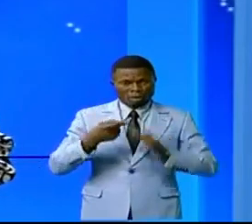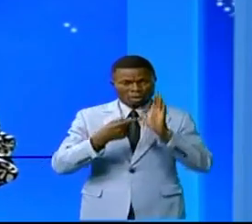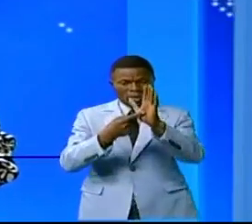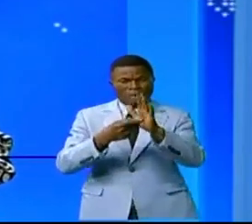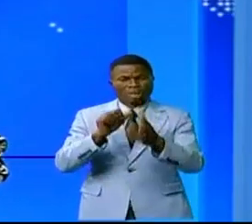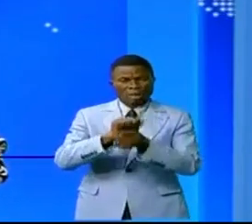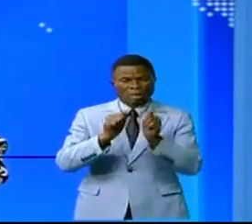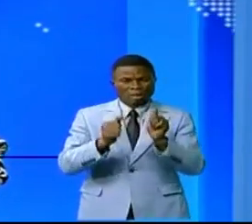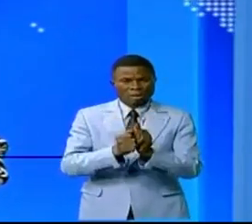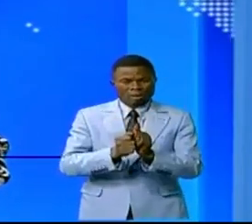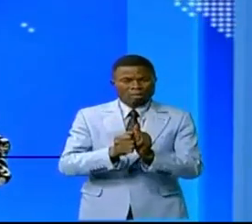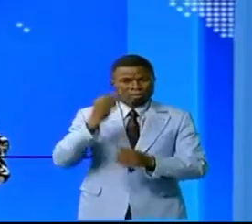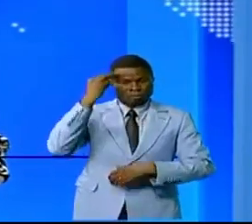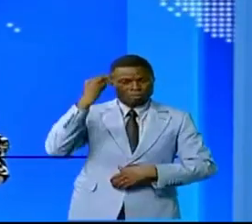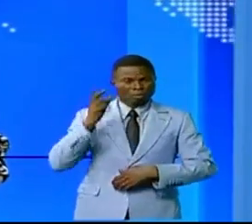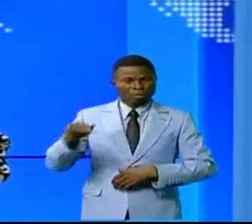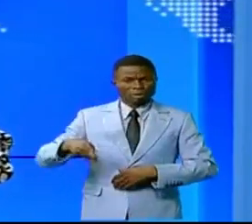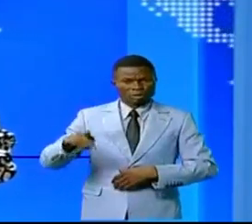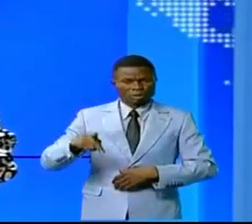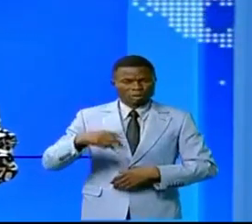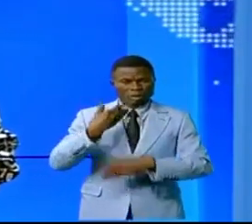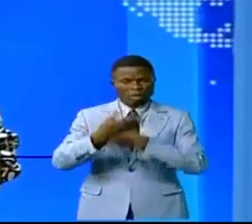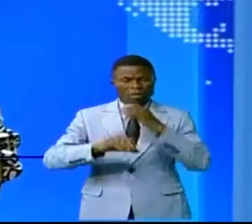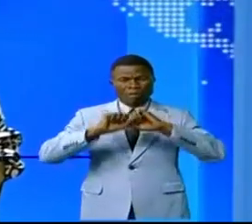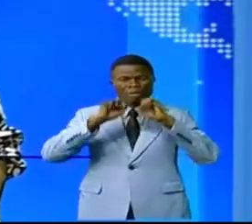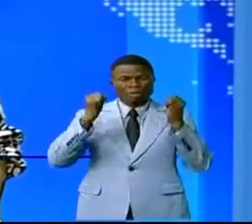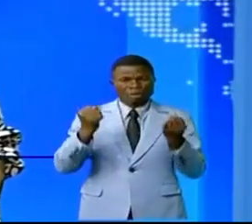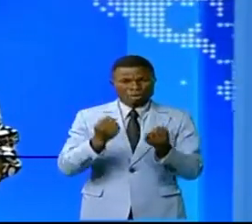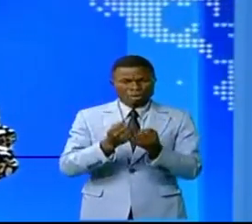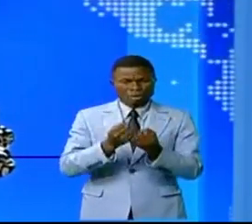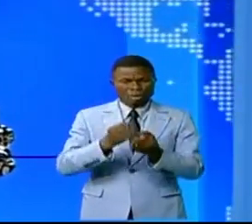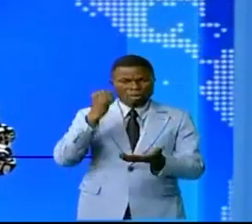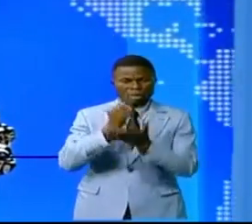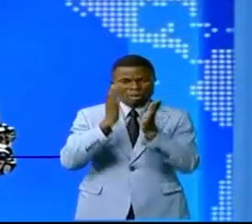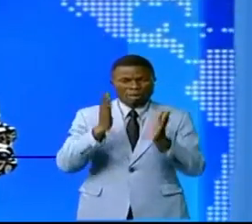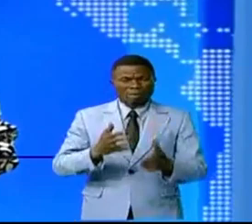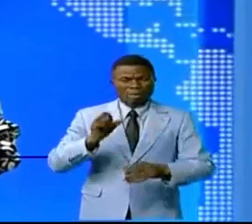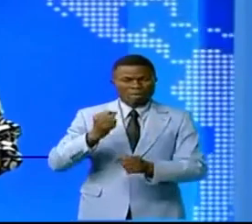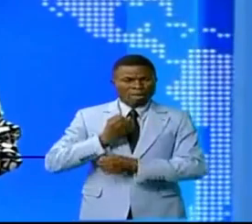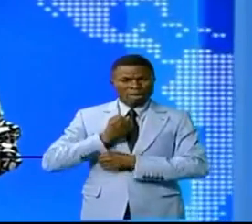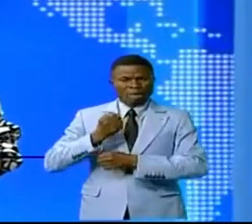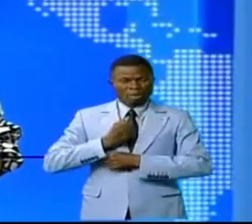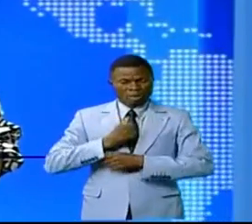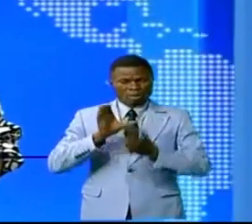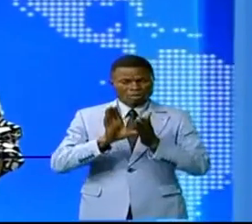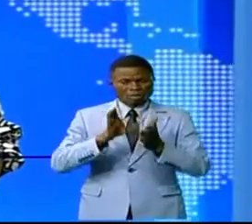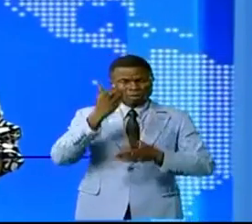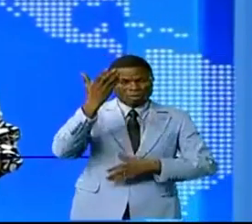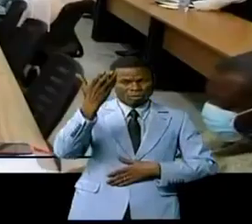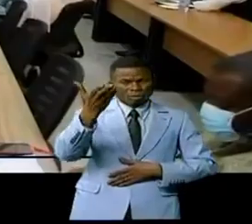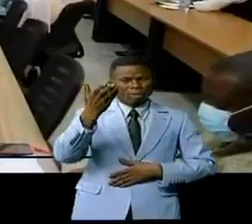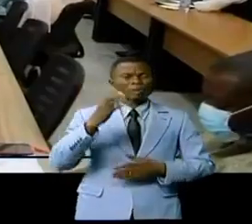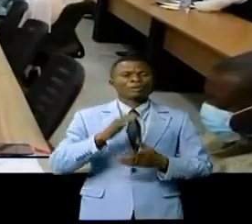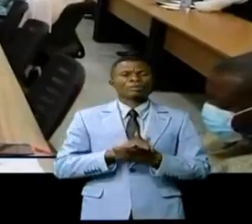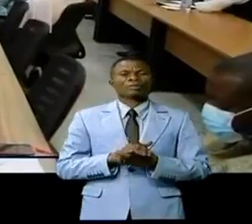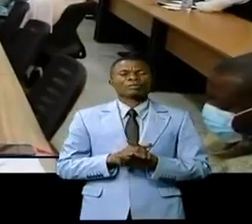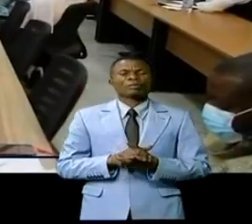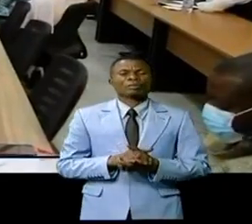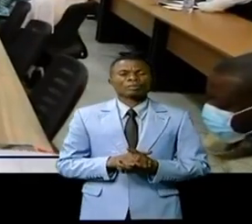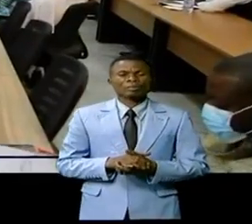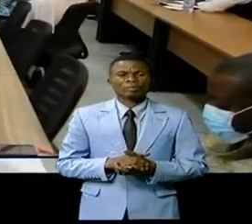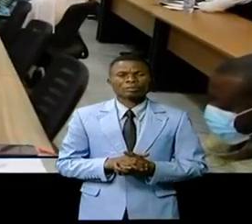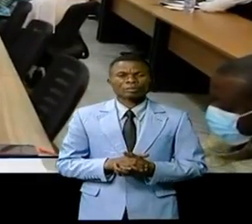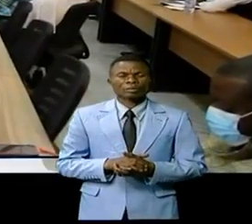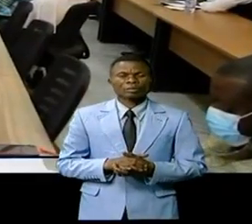Certains provinciale des affaires sociales et l'ambassadeur du Canada Patricia Oungou pour le reportage Cette